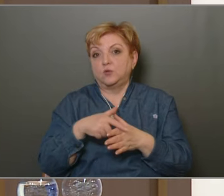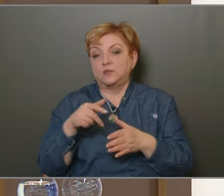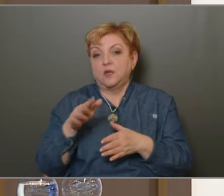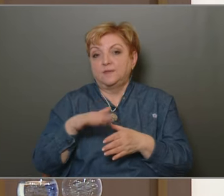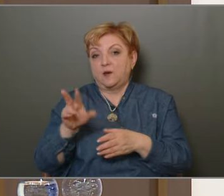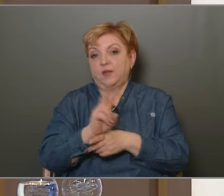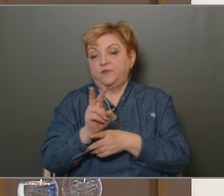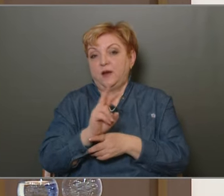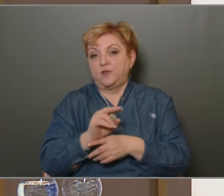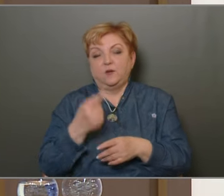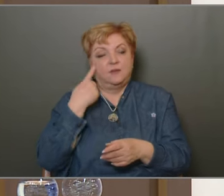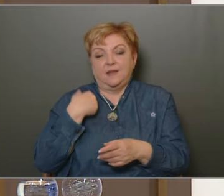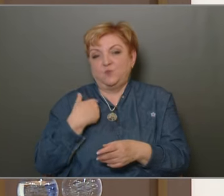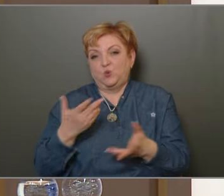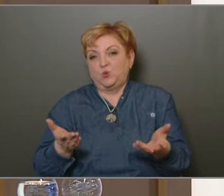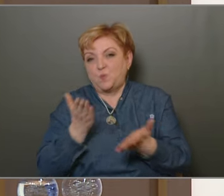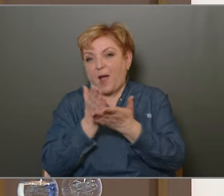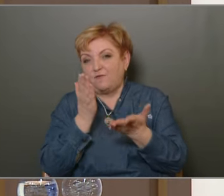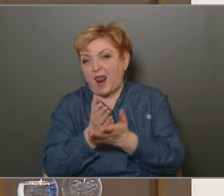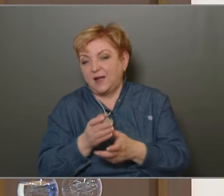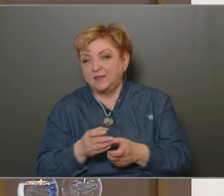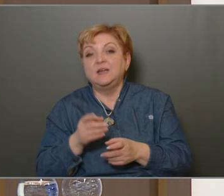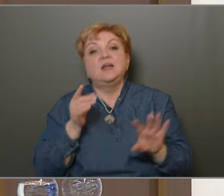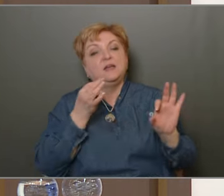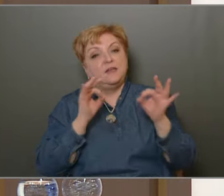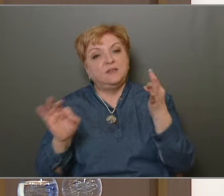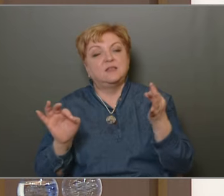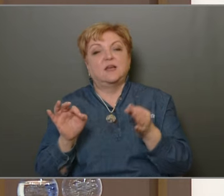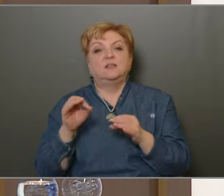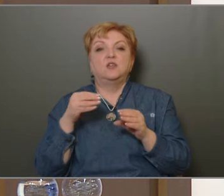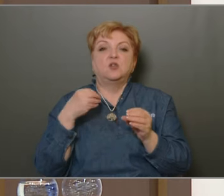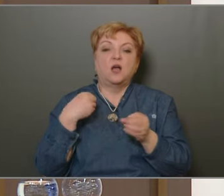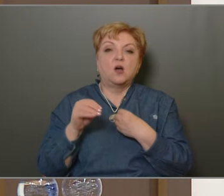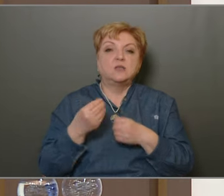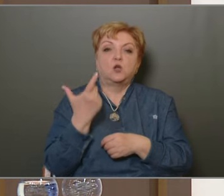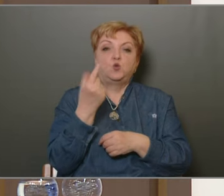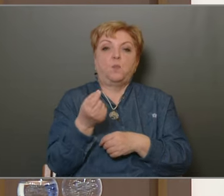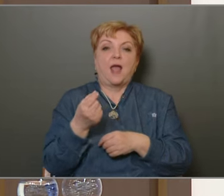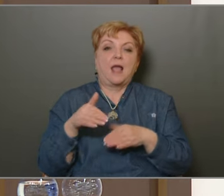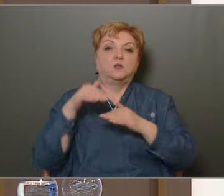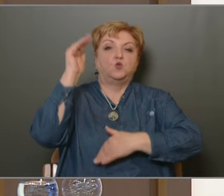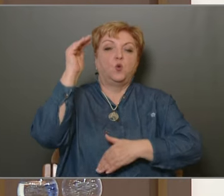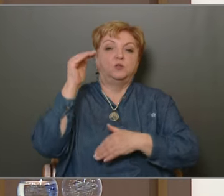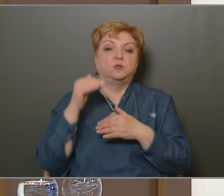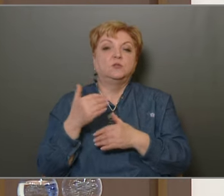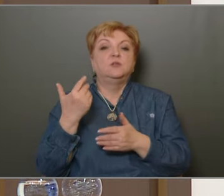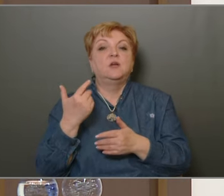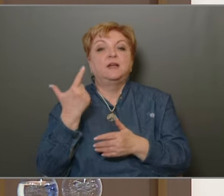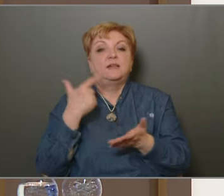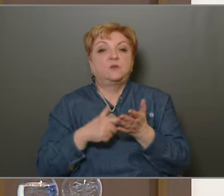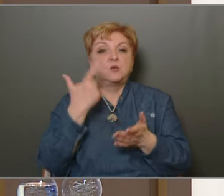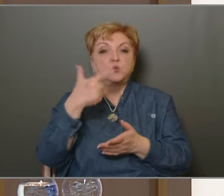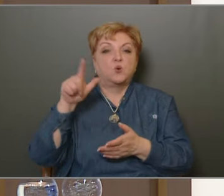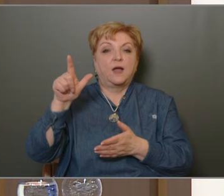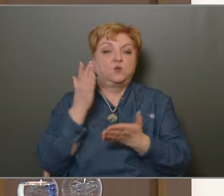elő. Nyilván ennek nem tudunk így megfelelni, de azért az intézkedések száma az duplájára nőtt mondjuk 2022-hoz